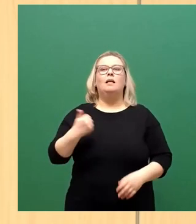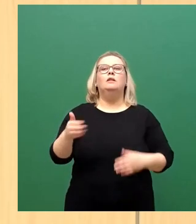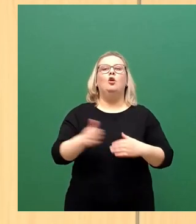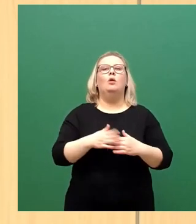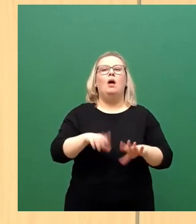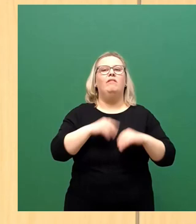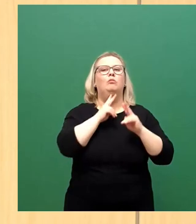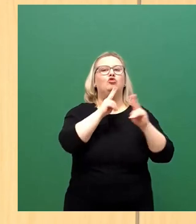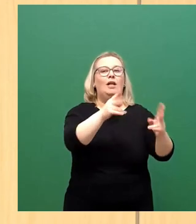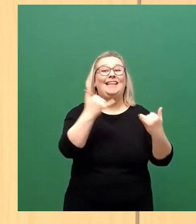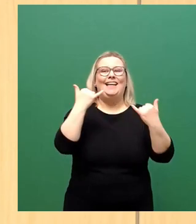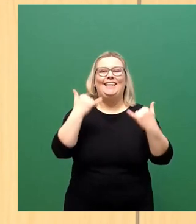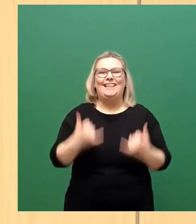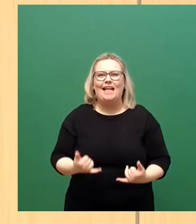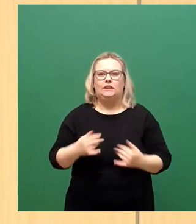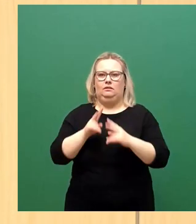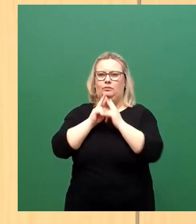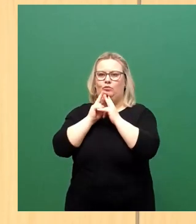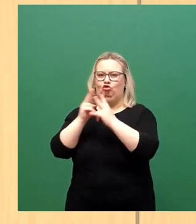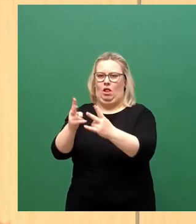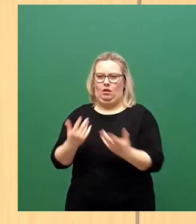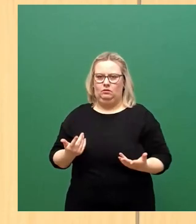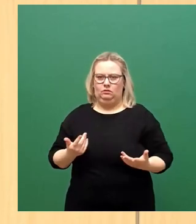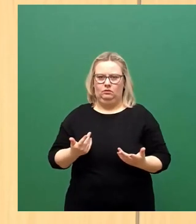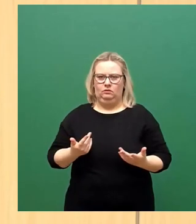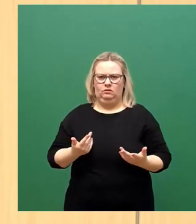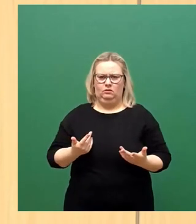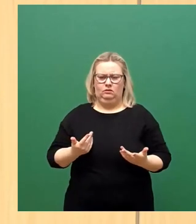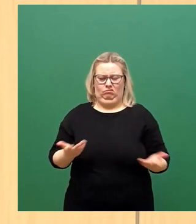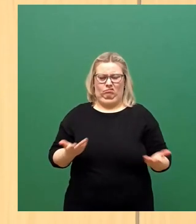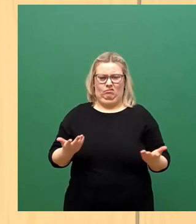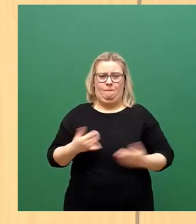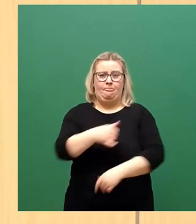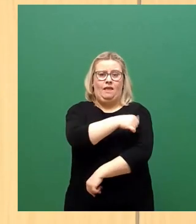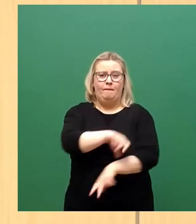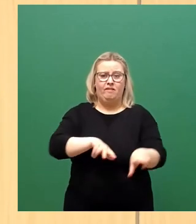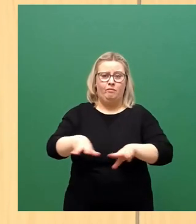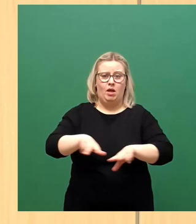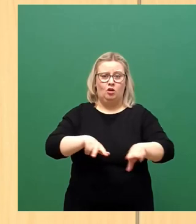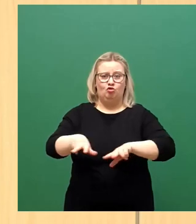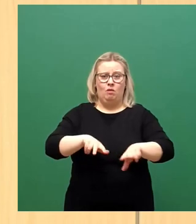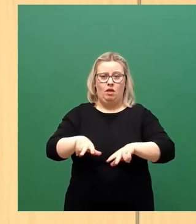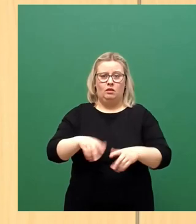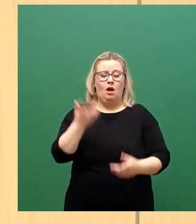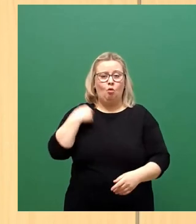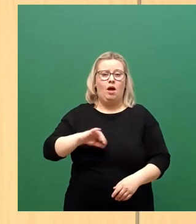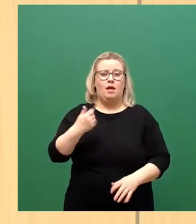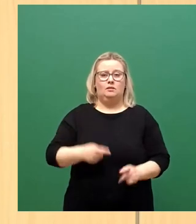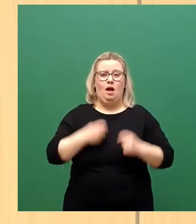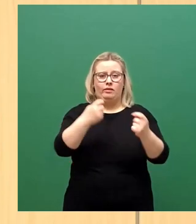haben sie jetzt bestellt. Man kann das Impfmanagement, und auch das haben wir in unserem ersten Antrag bereits gefordert,